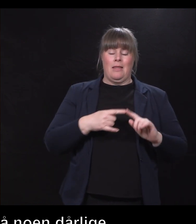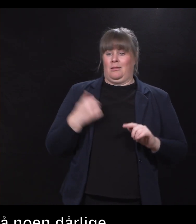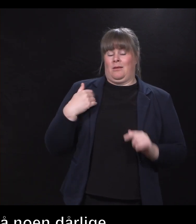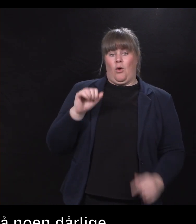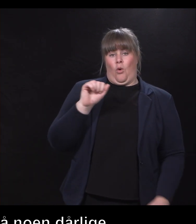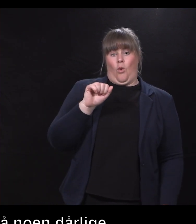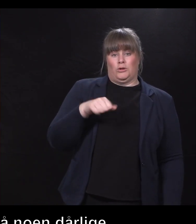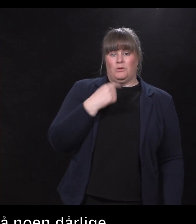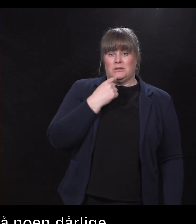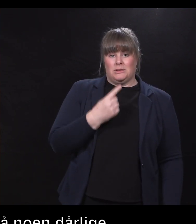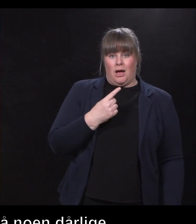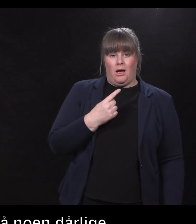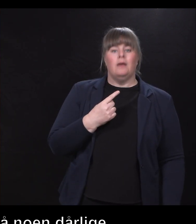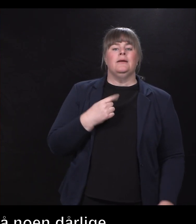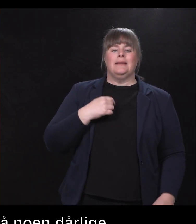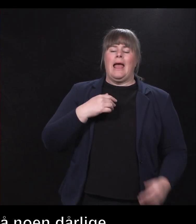ordtaket trokamp flyttifjell.